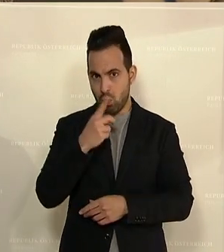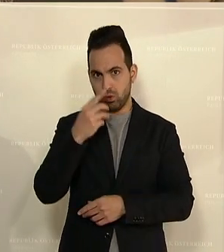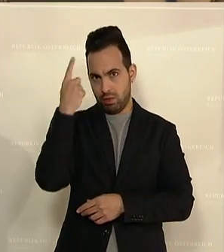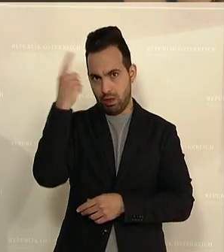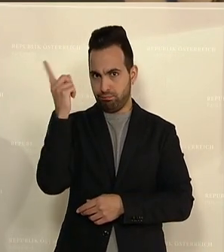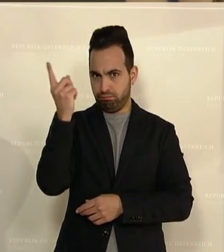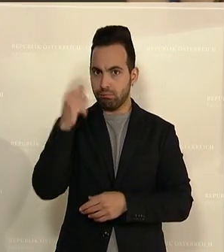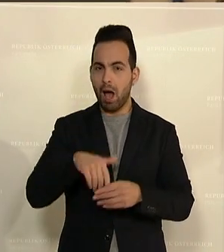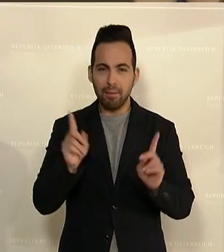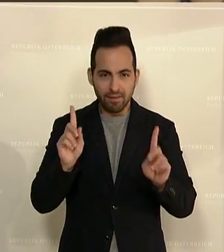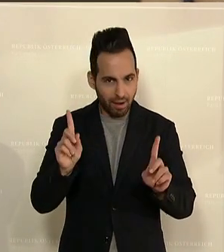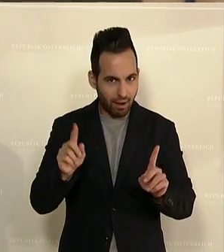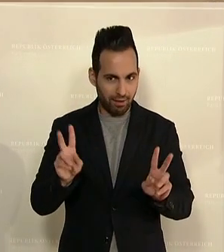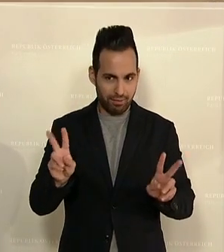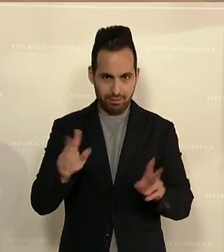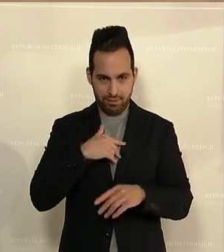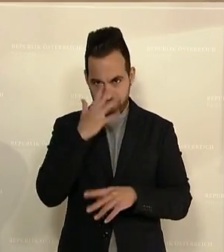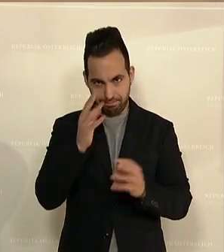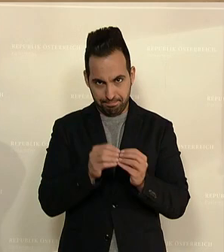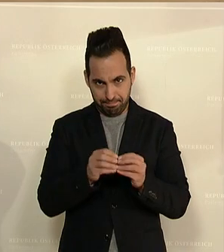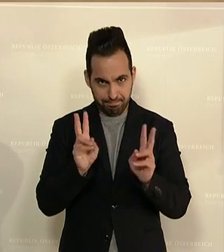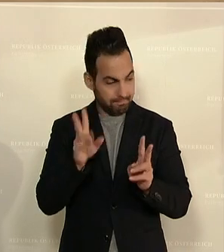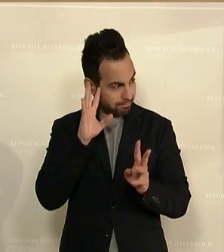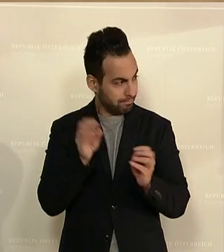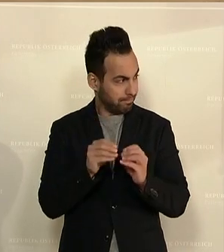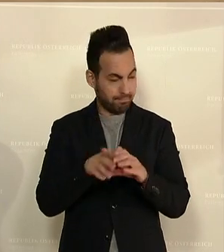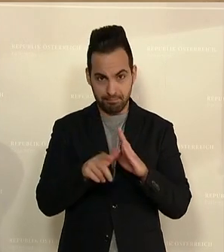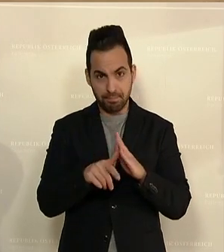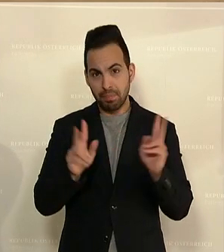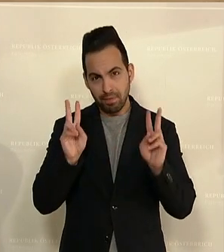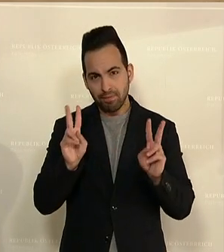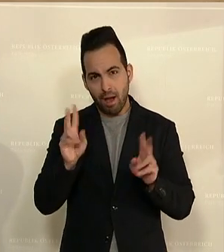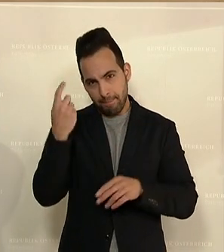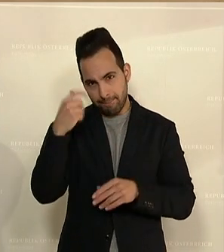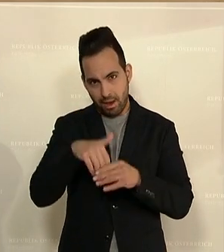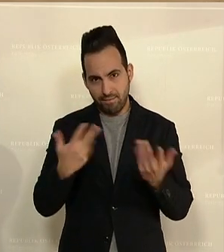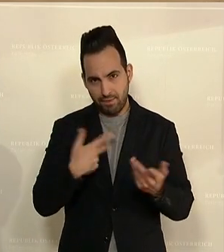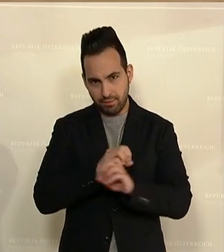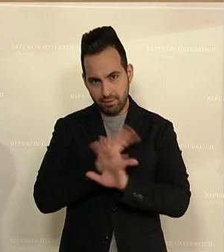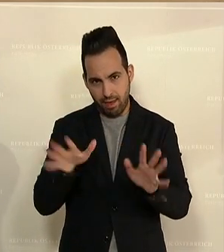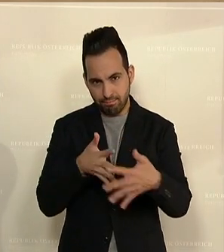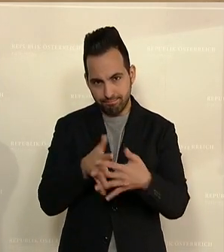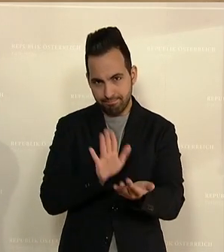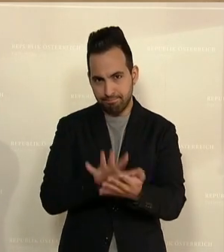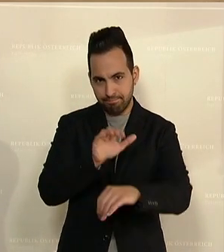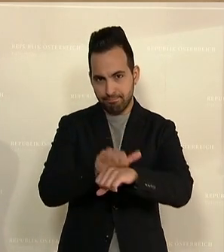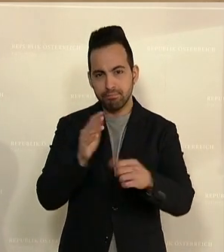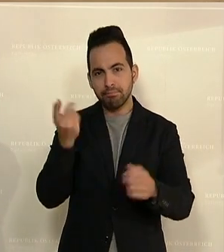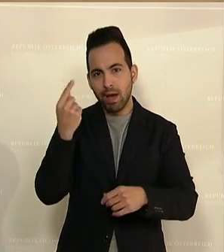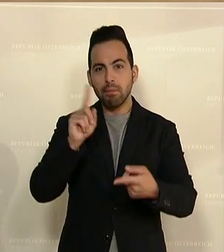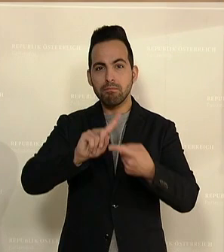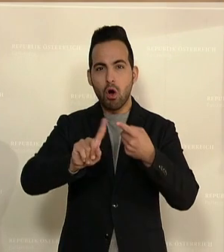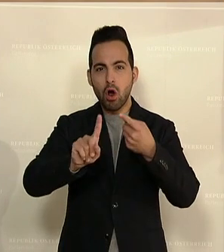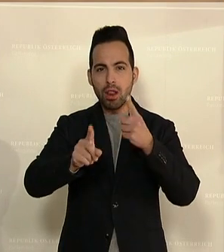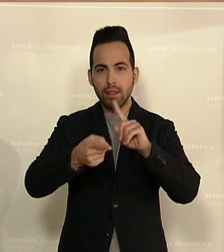natürlich ein völliger Humbug. Die wahren Absichten liegen hier einmal mehr klar am Tisch. Es geht um ein politisch